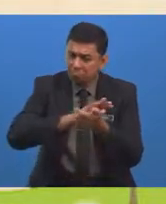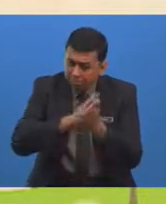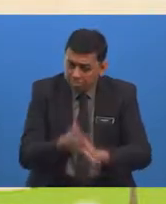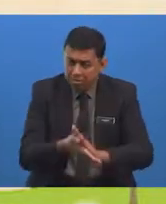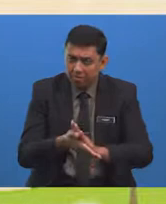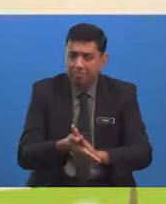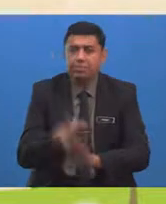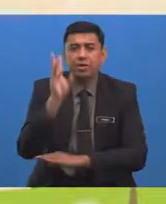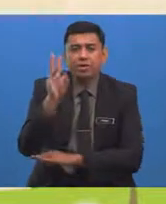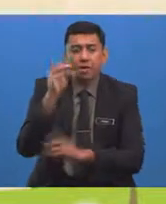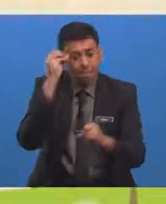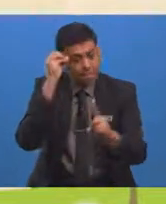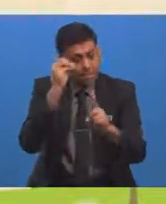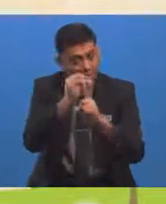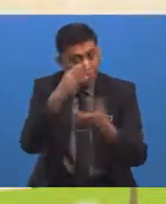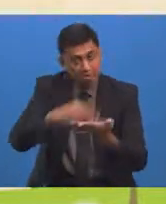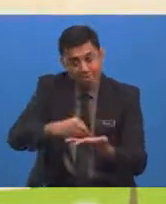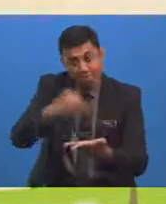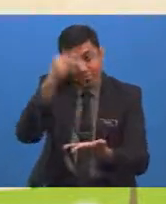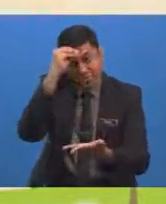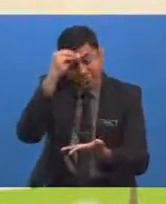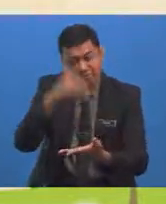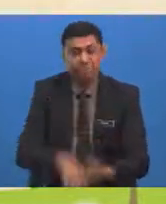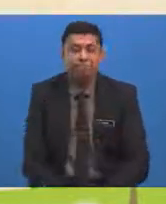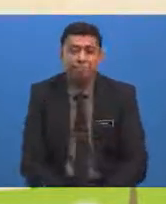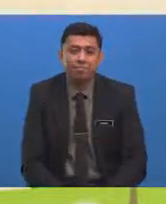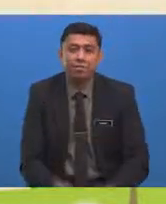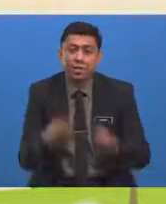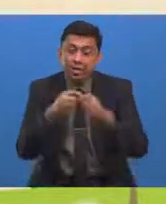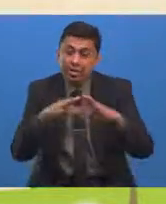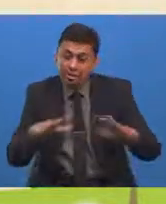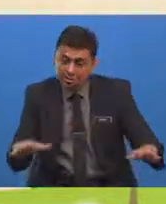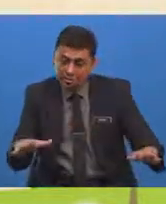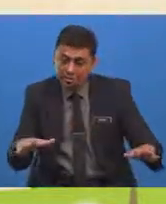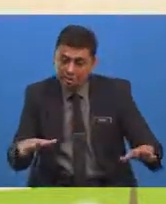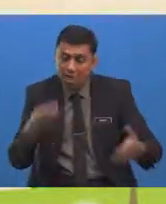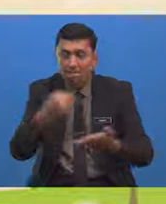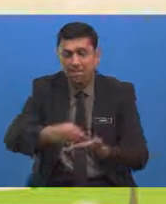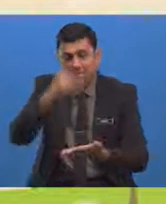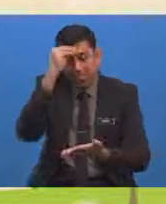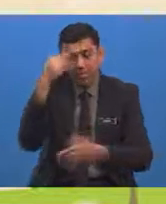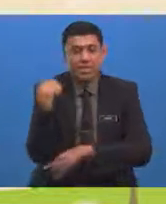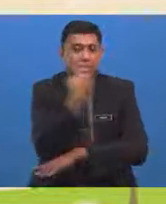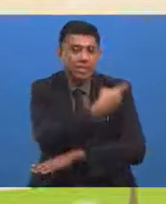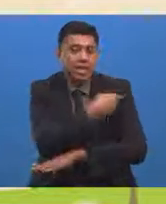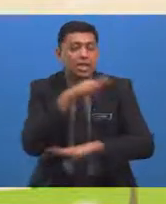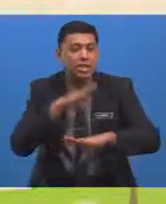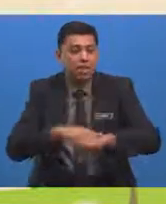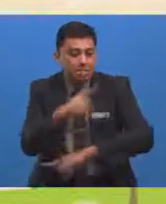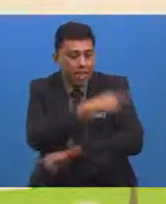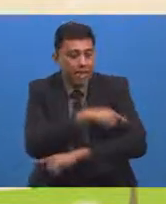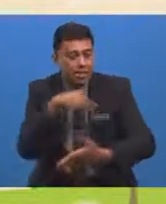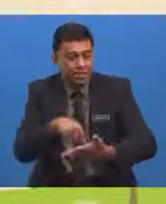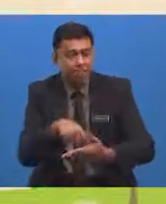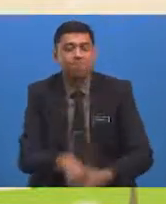enam objektif pembelajaran Setelah selesai sesi pembelajaran kita pada hari